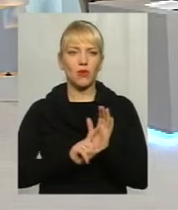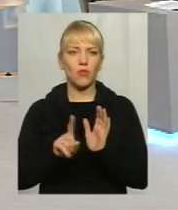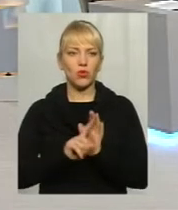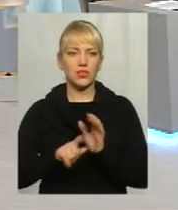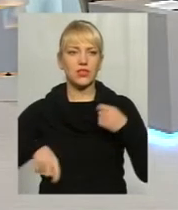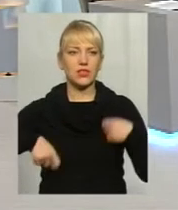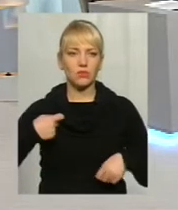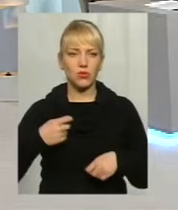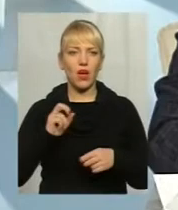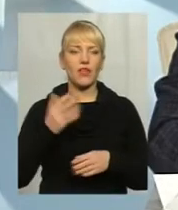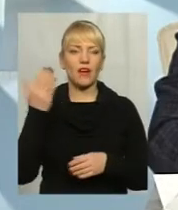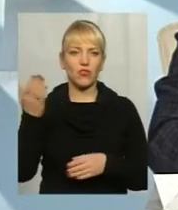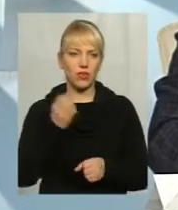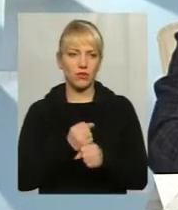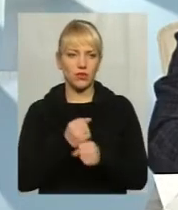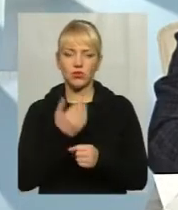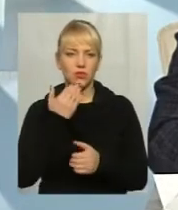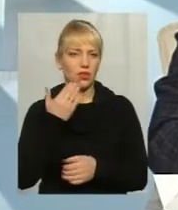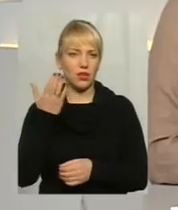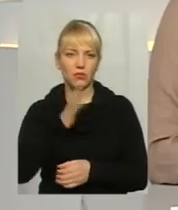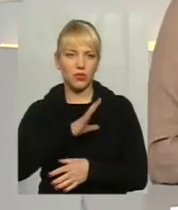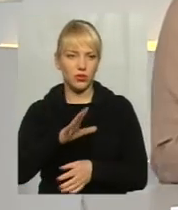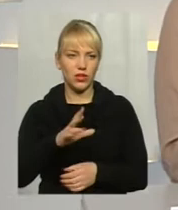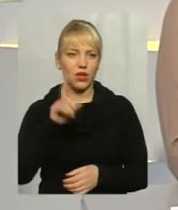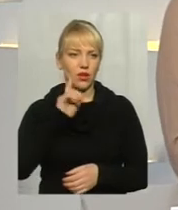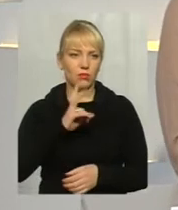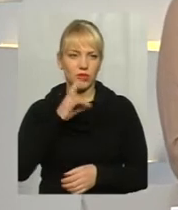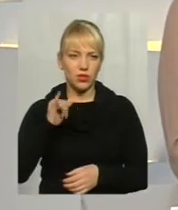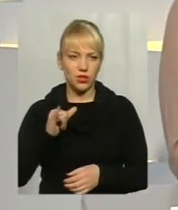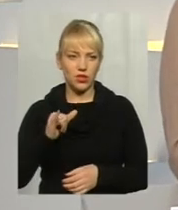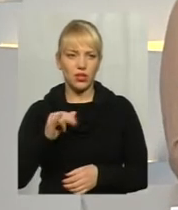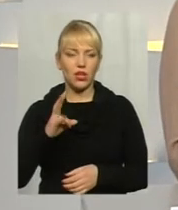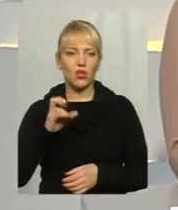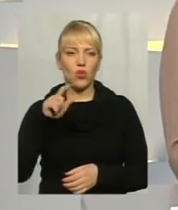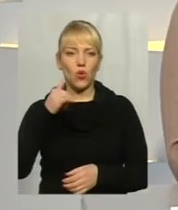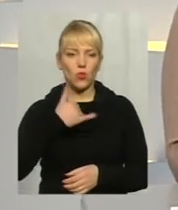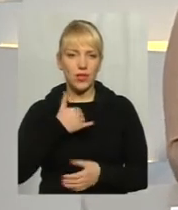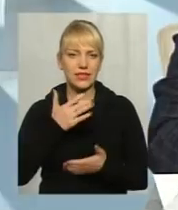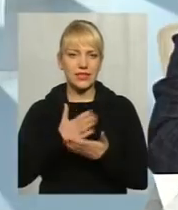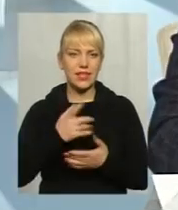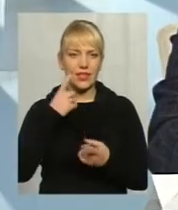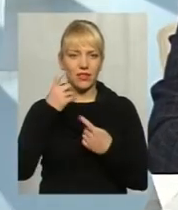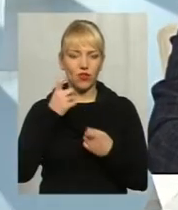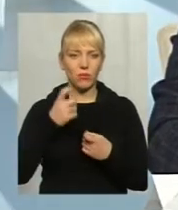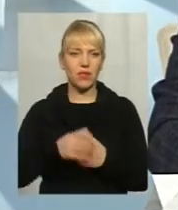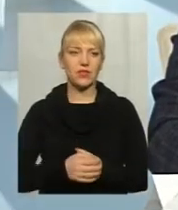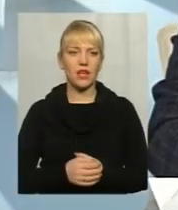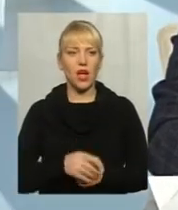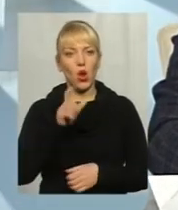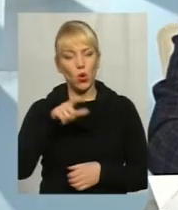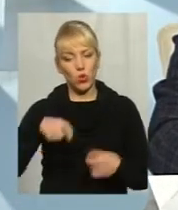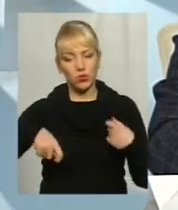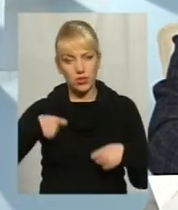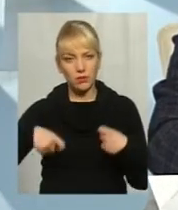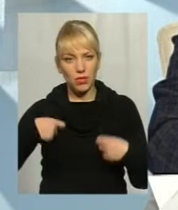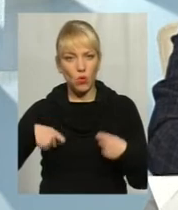а як вони працюють? Ви не задавали їм питання? Поки що ні, але в нас є, до речі, інформація, яку полтавський Люди збиткові, і от